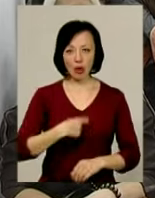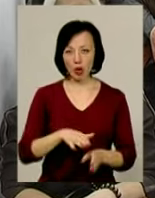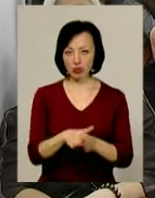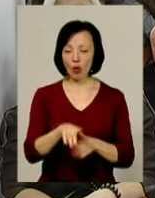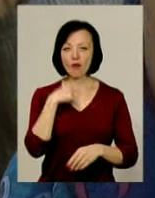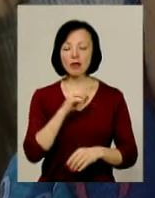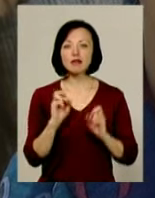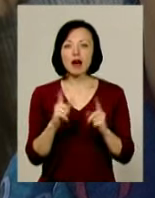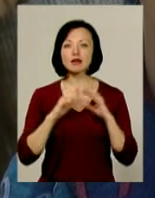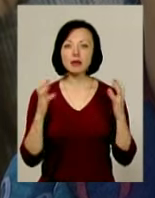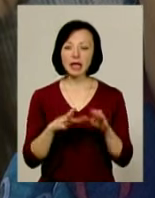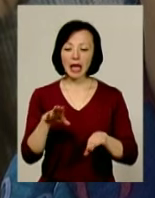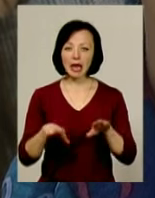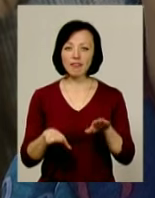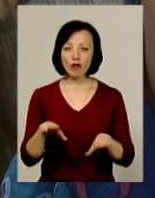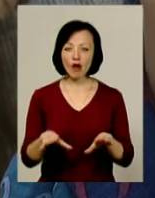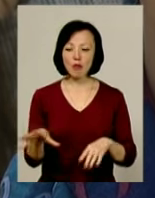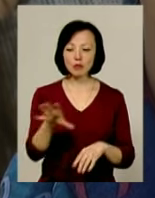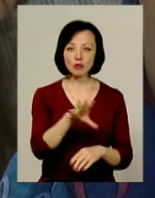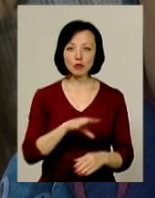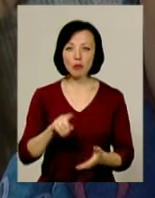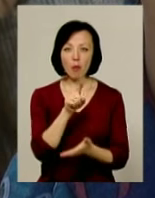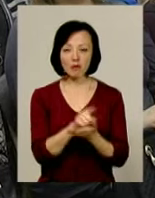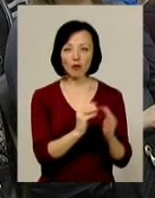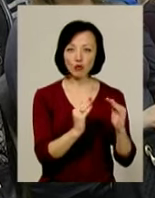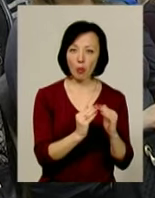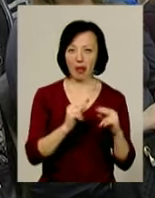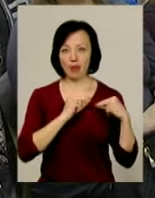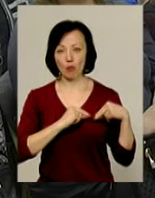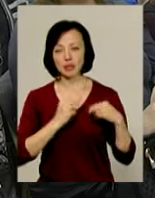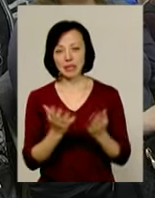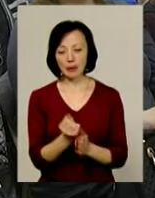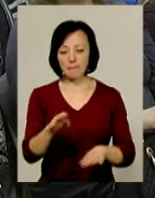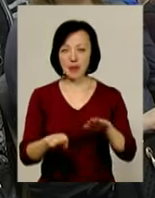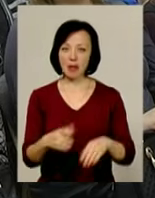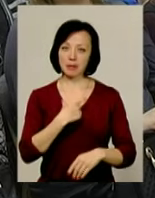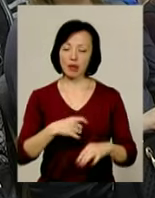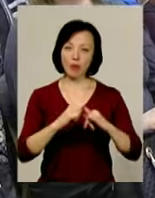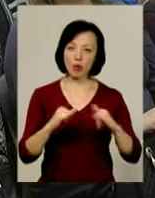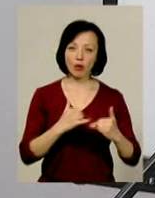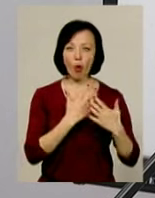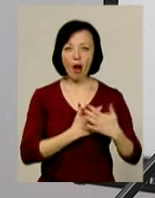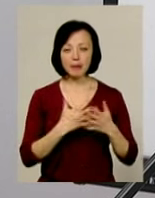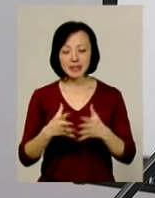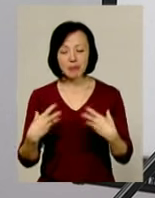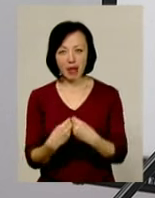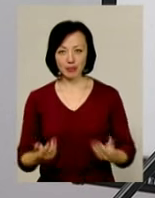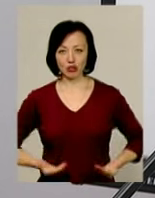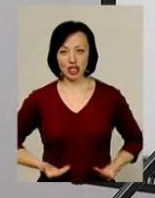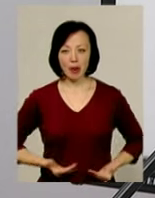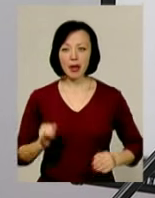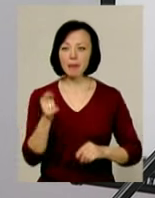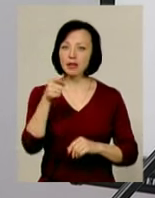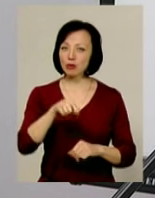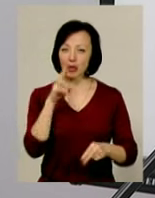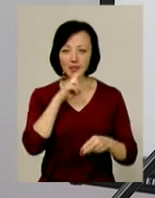Говорили про те, як зберегти рівновагу між усіма обов'язками вдома і на роботі, знайти баланс між саморозвитком, коханням та сімейним життям. І при